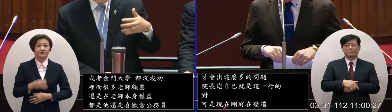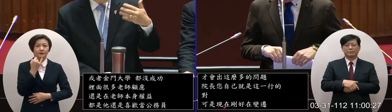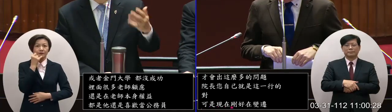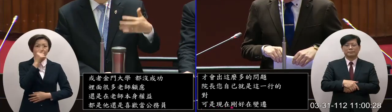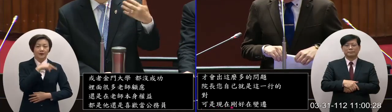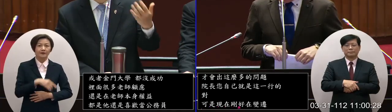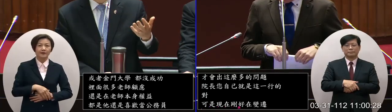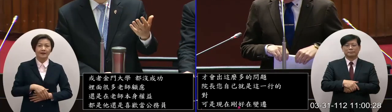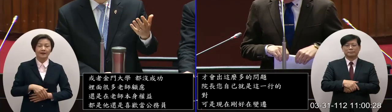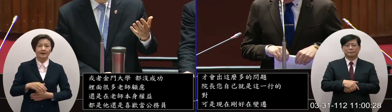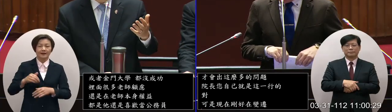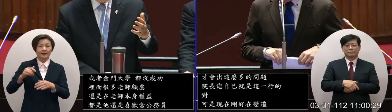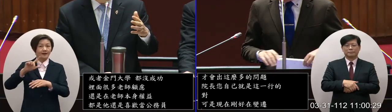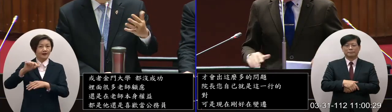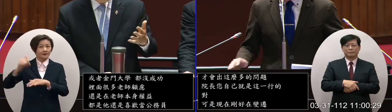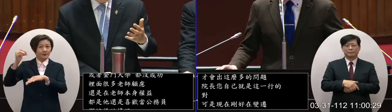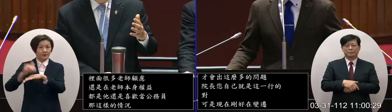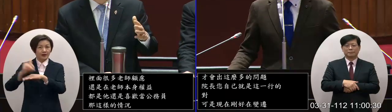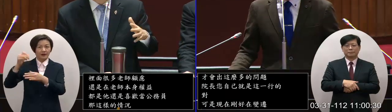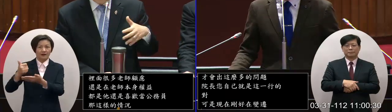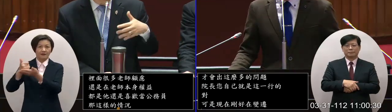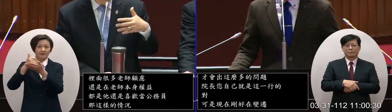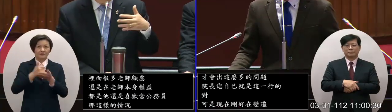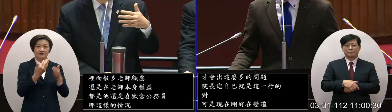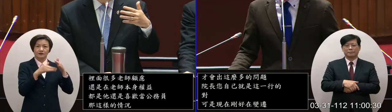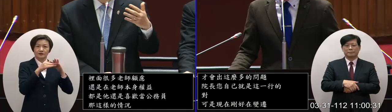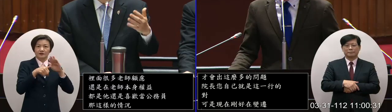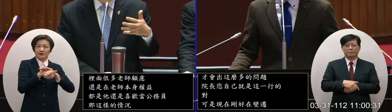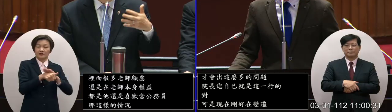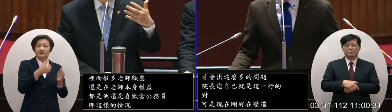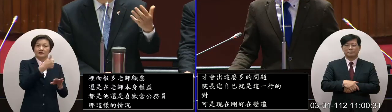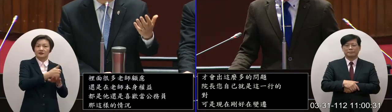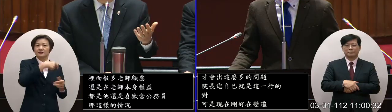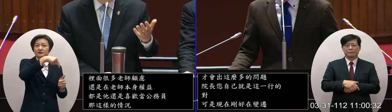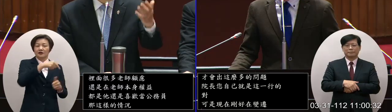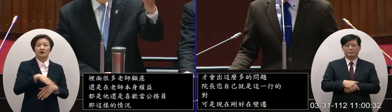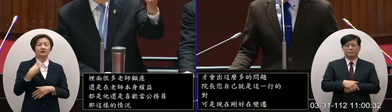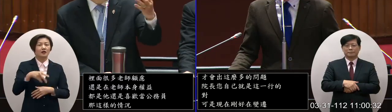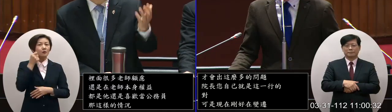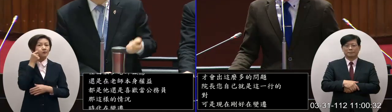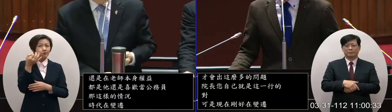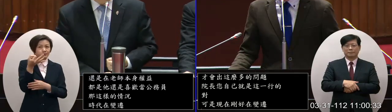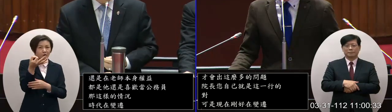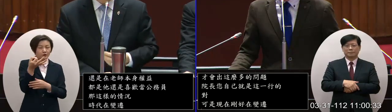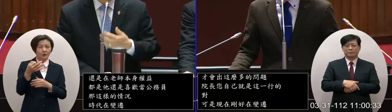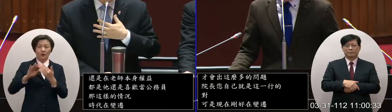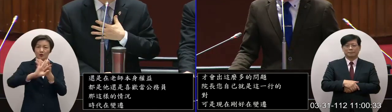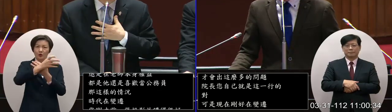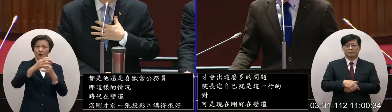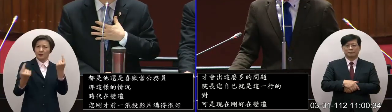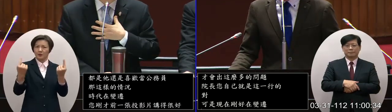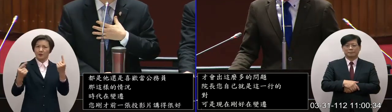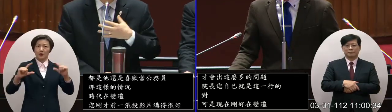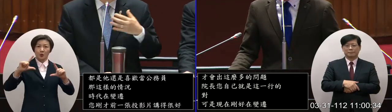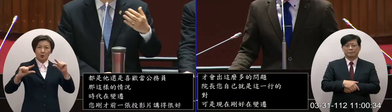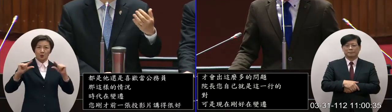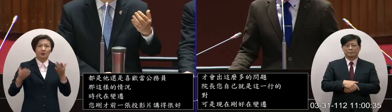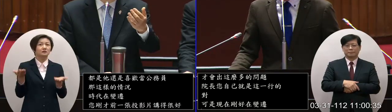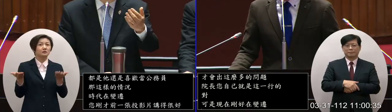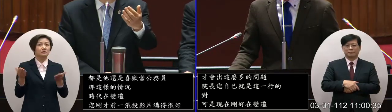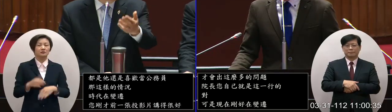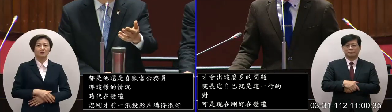夠延攬到好的人進入到學校然後讓他的薪資也跟其他的國家合理這個部分